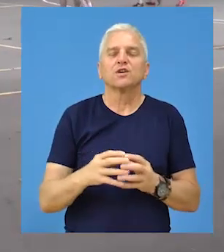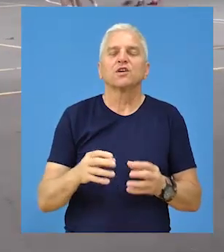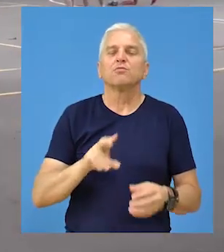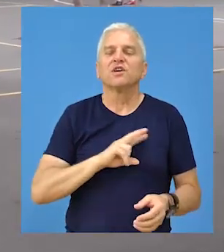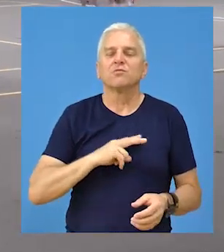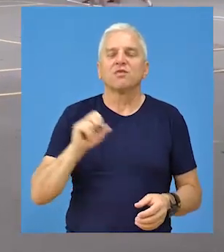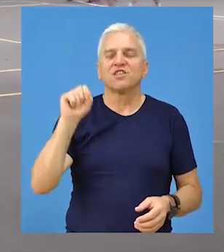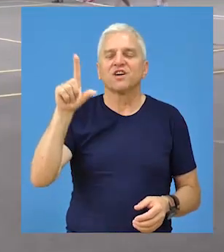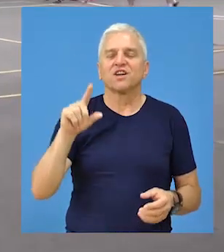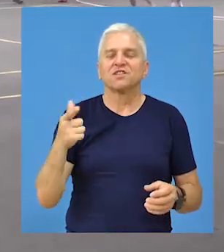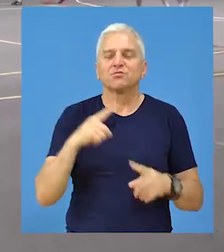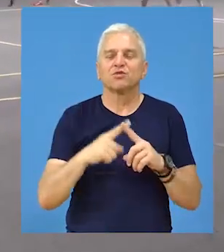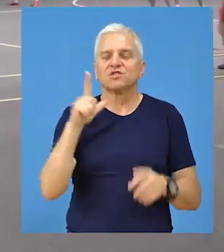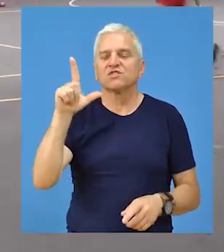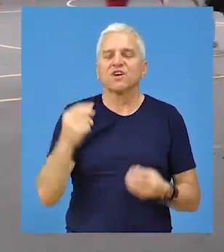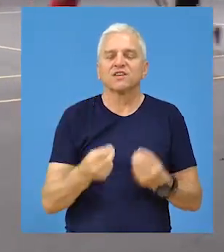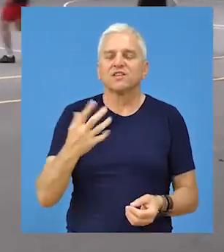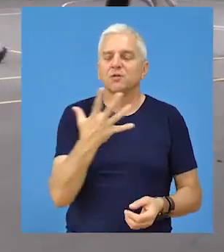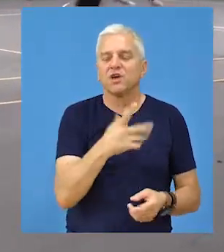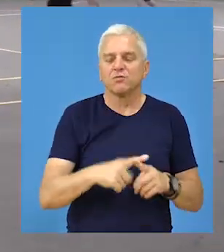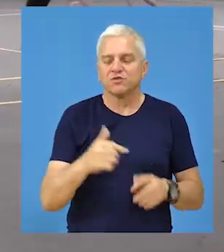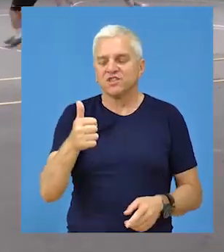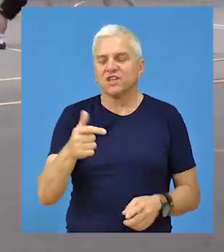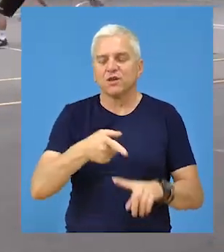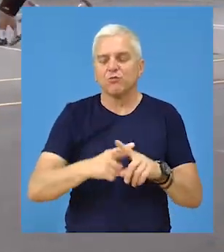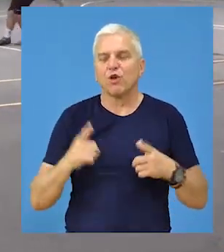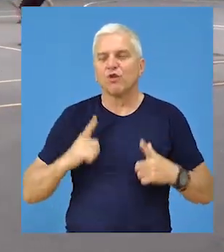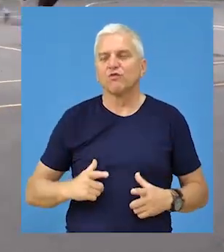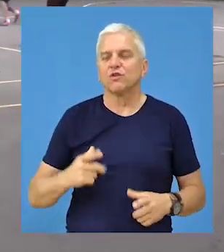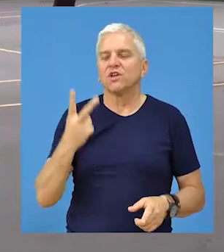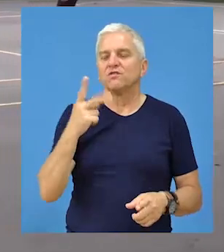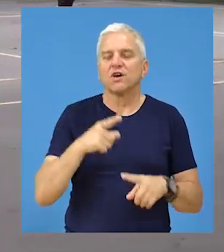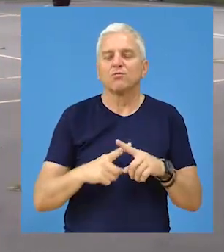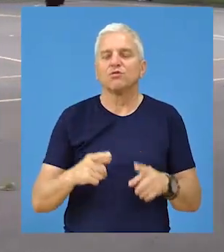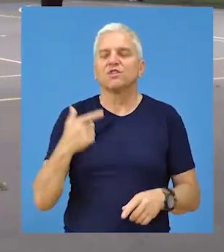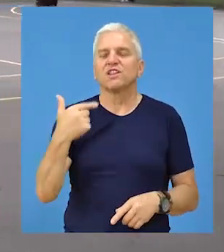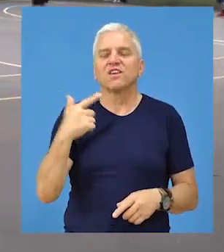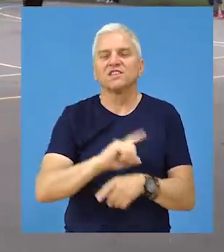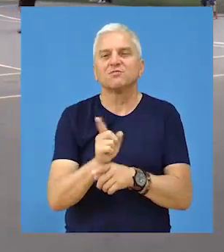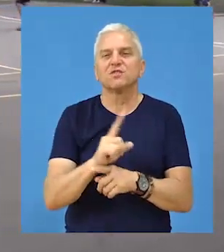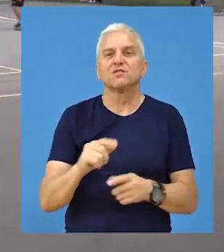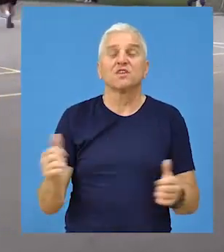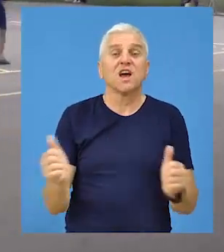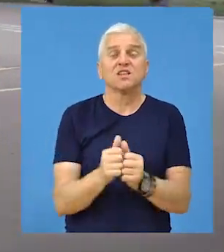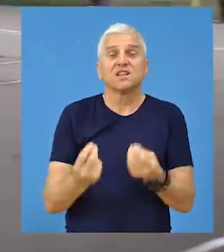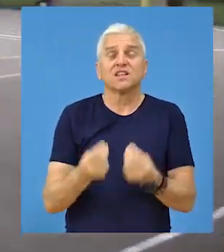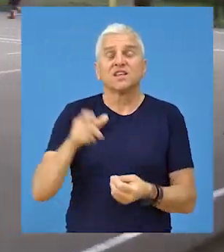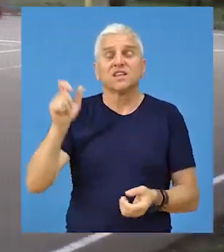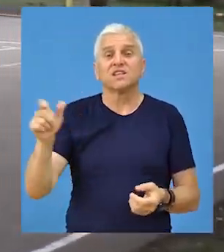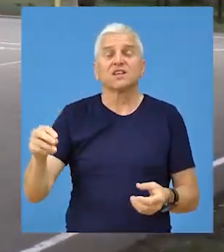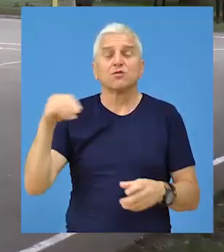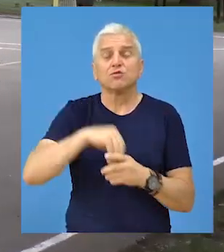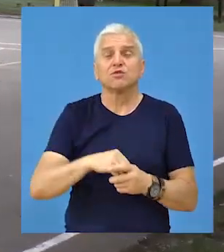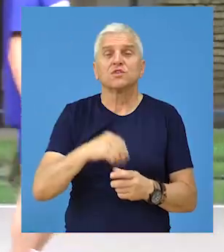12 plus 2 igrača, dok se u polju igra 5 plus 1. Polovremena traju dva puta 20 minuta, a pored futbalera na